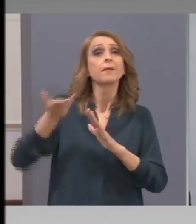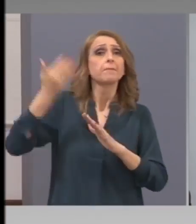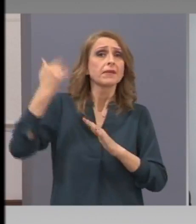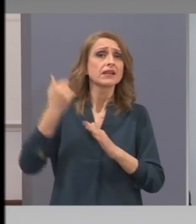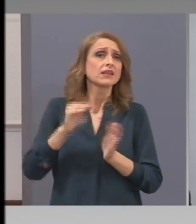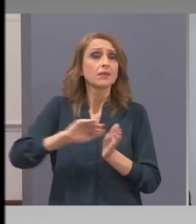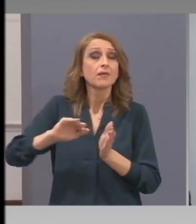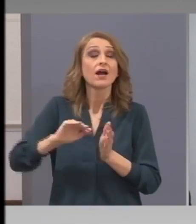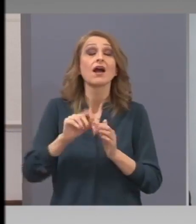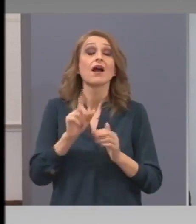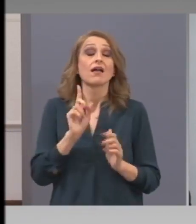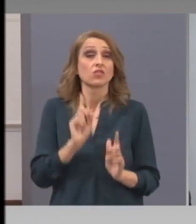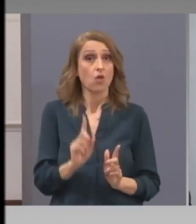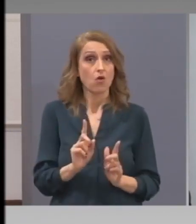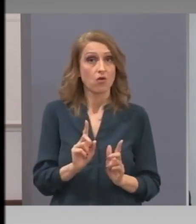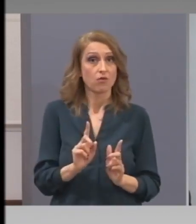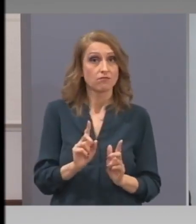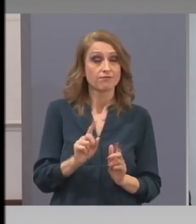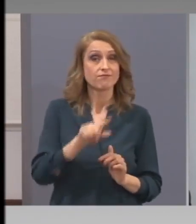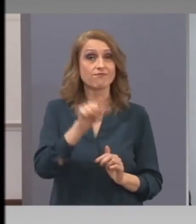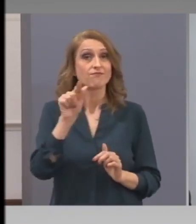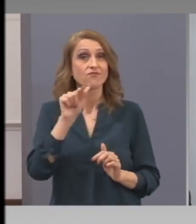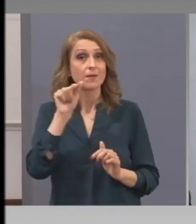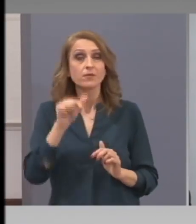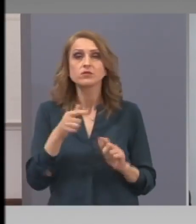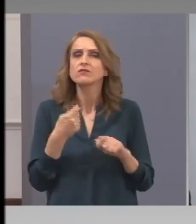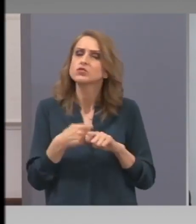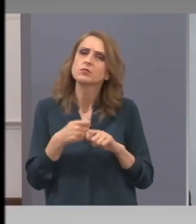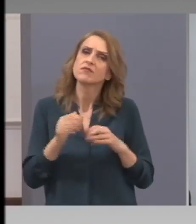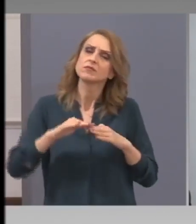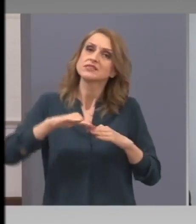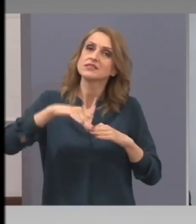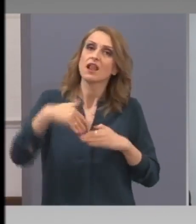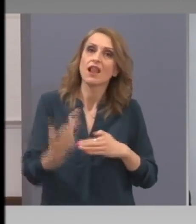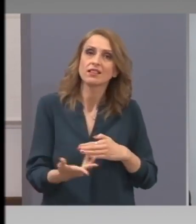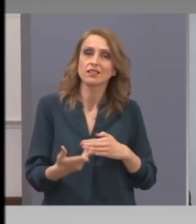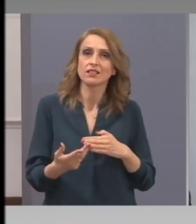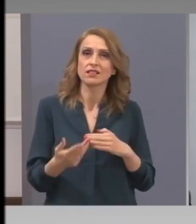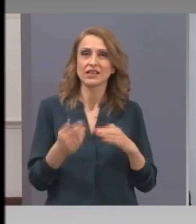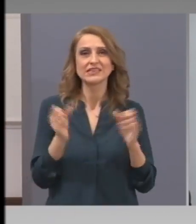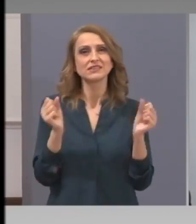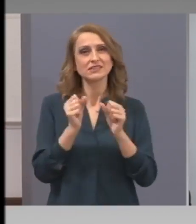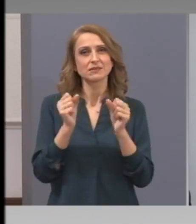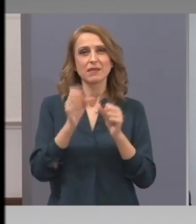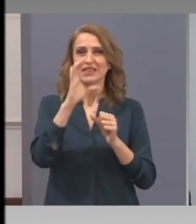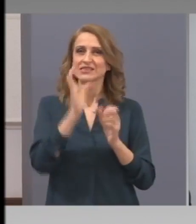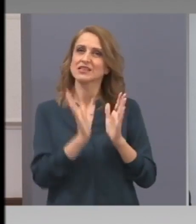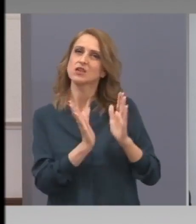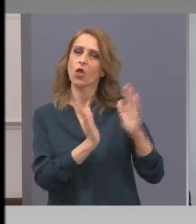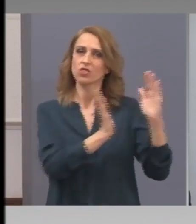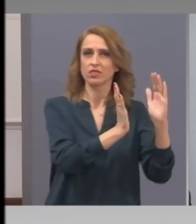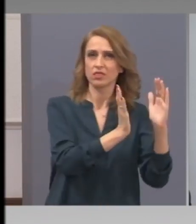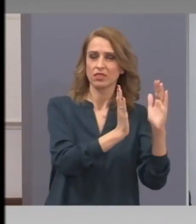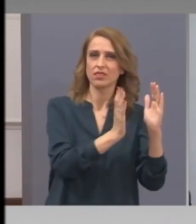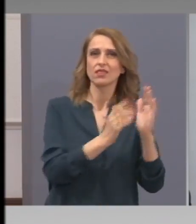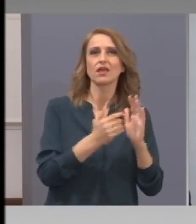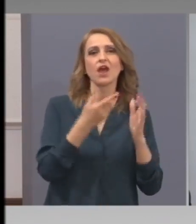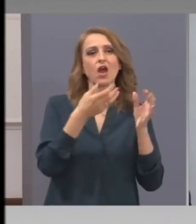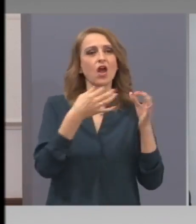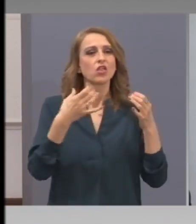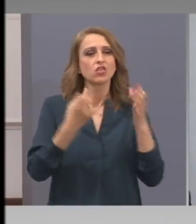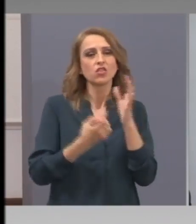правим с летният туризъм. И действително, знаете, то е зимният сезонен, освобождават се много работници,